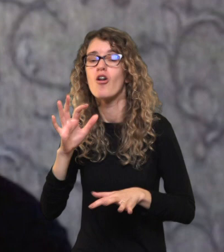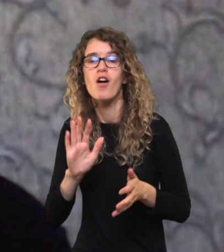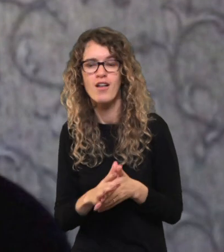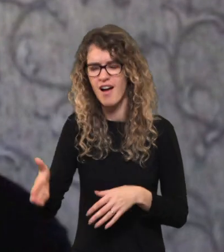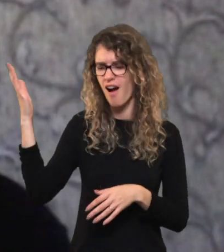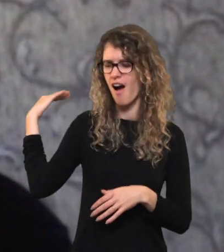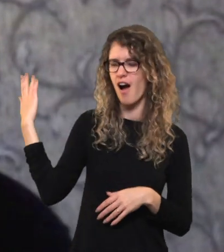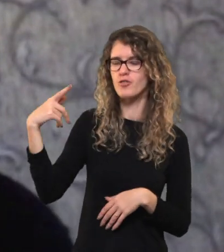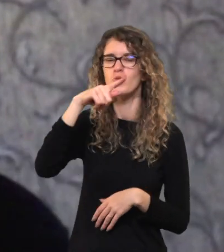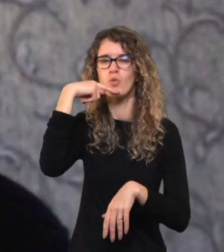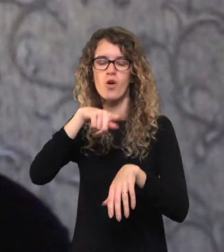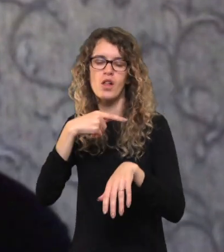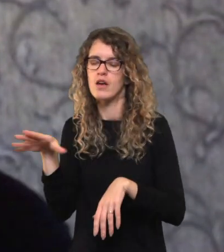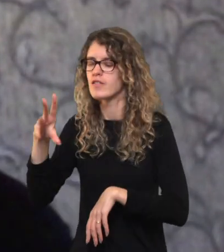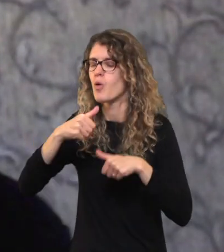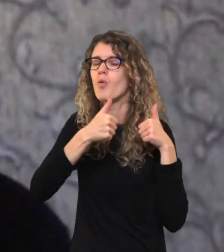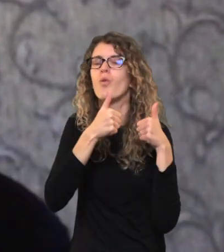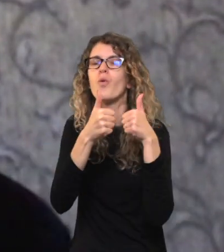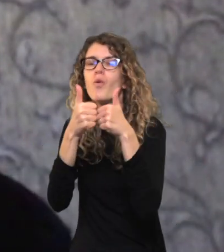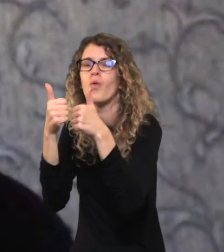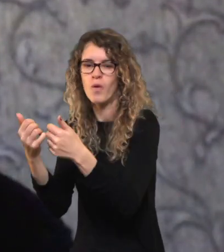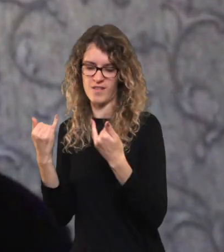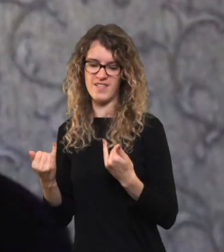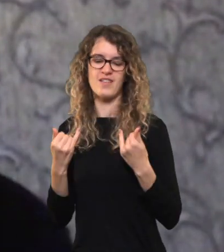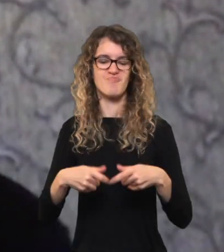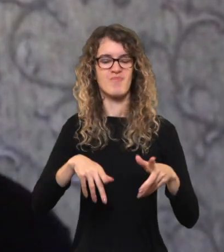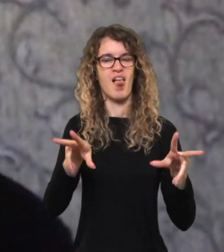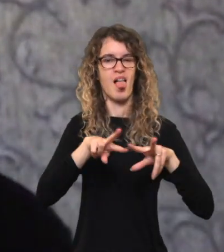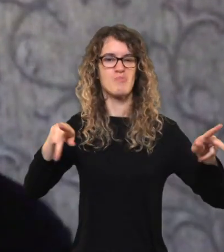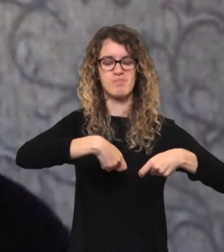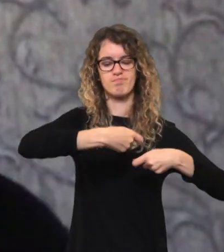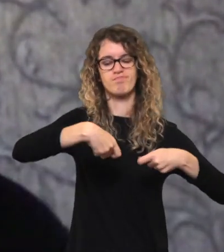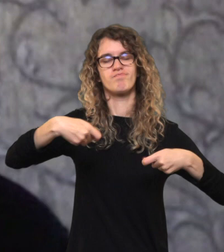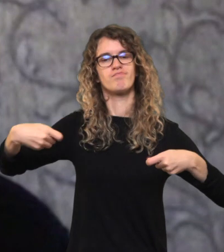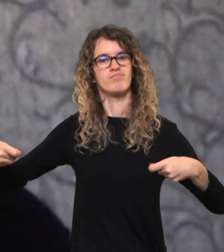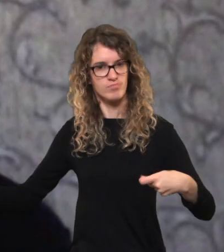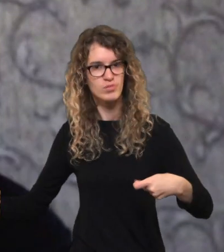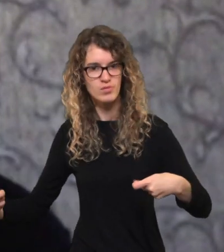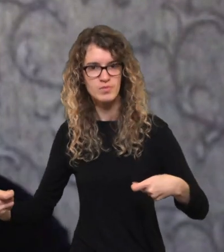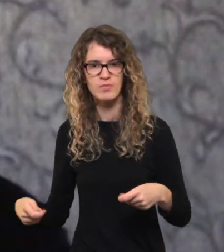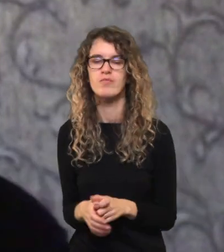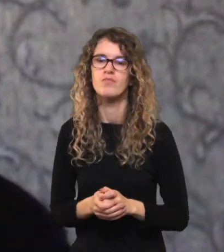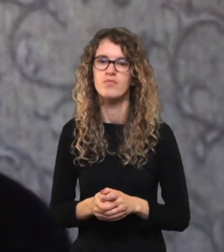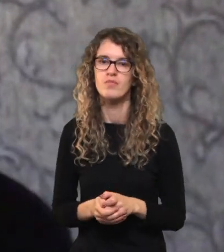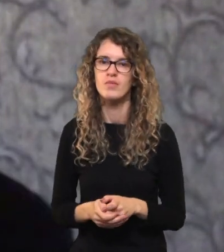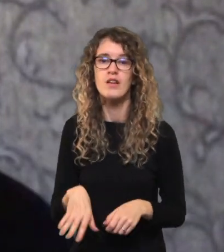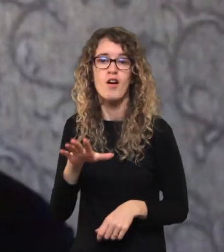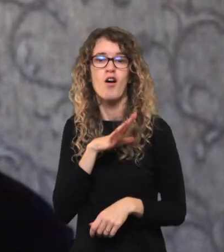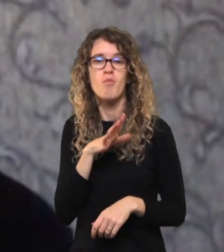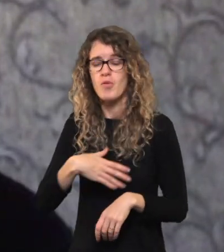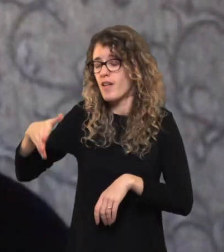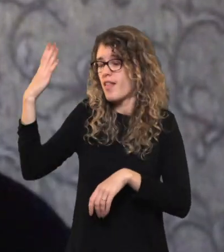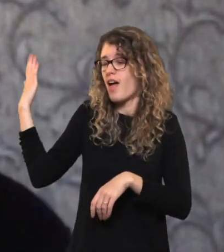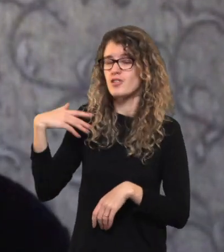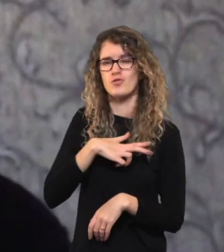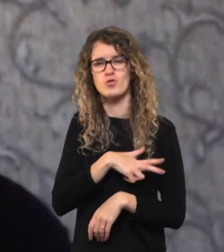sovietmečių, buvo gerai. Arba beveik viskas. Ir todėl aš tiesiu tą politiką, kurį buvo kažkada, kai Defara buvo po 2020, kada